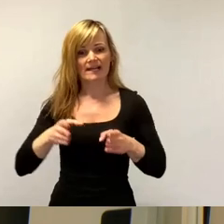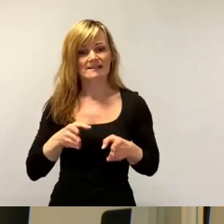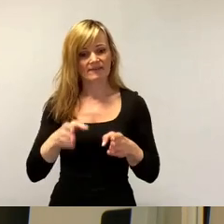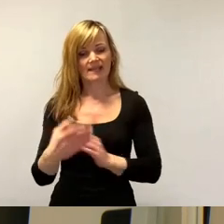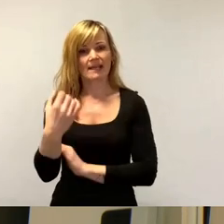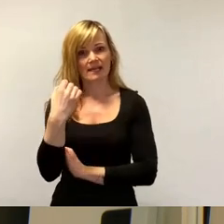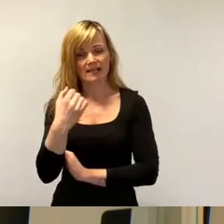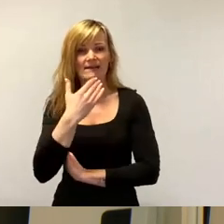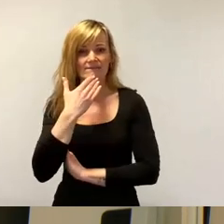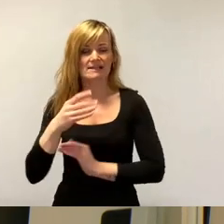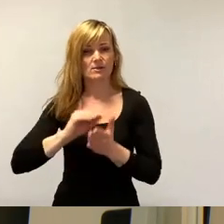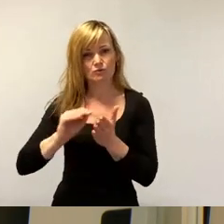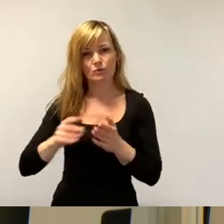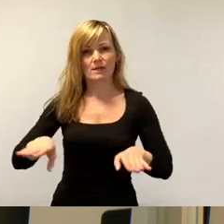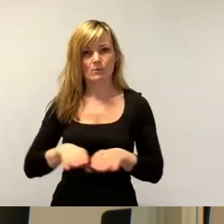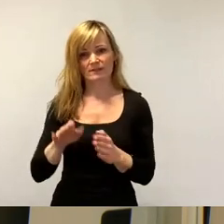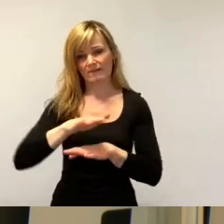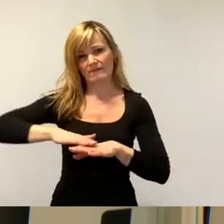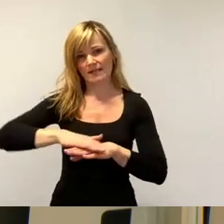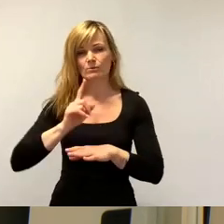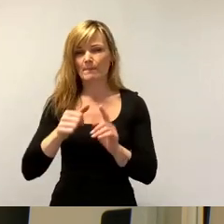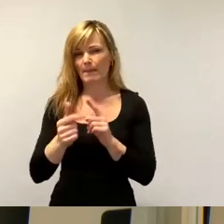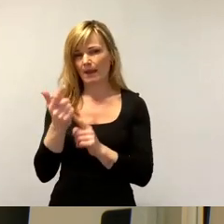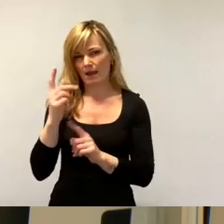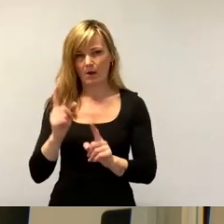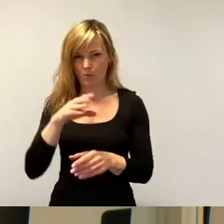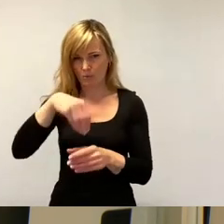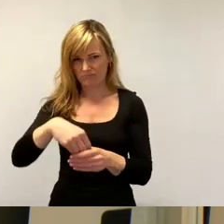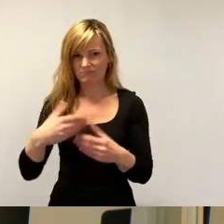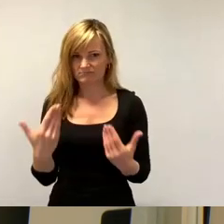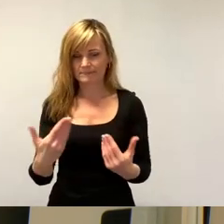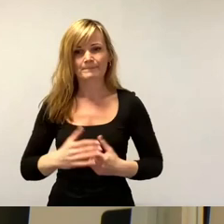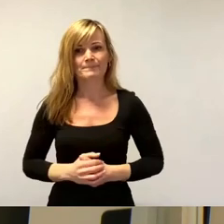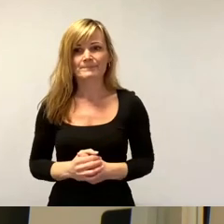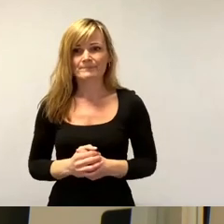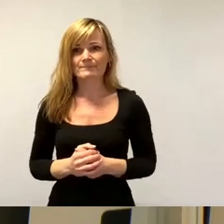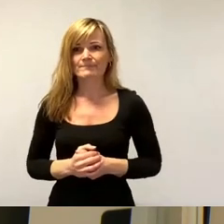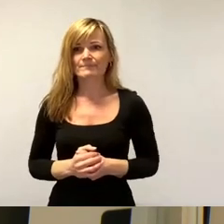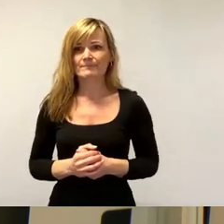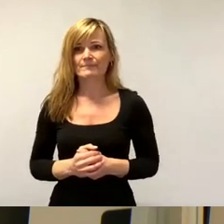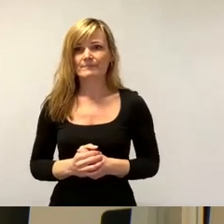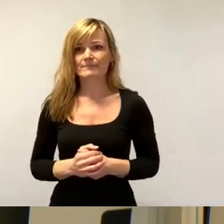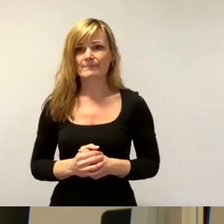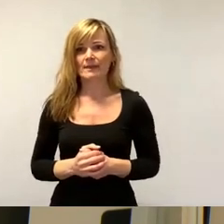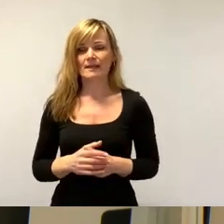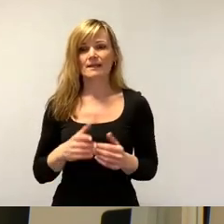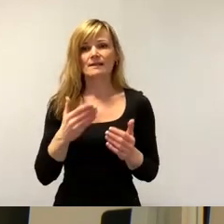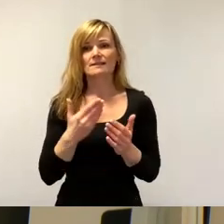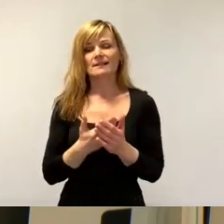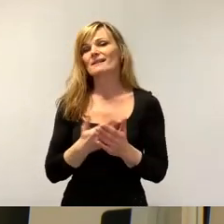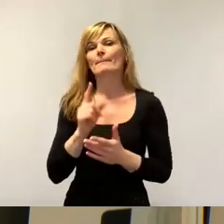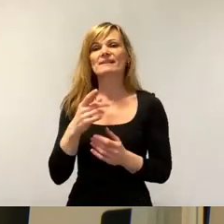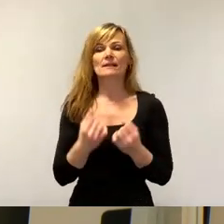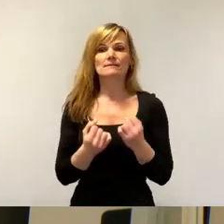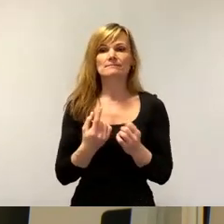Schulen, Wohnflächen und vieles mehr. Und umso mehr irritiert es so ein bisschen, wie die Diskussion um diese